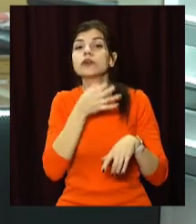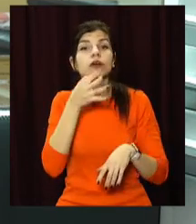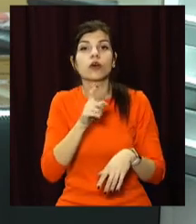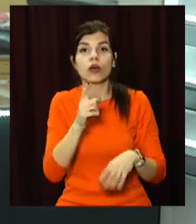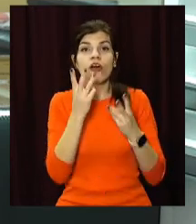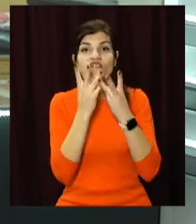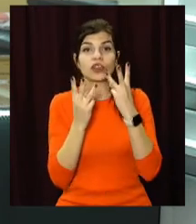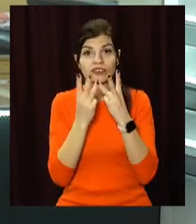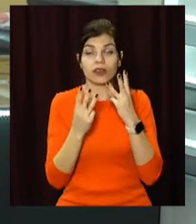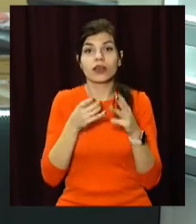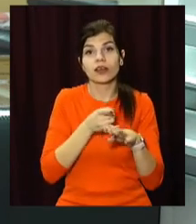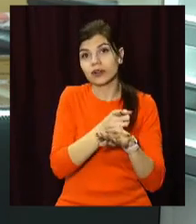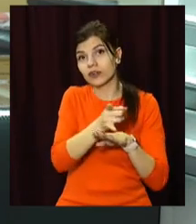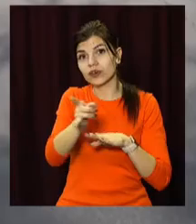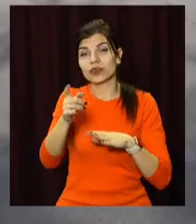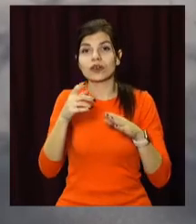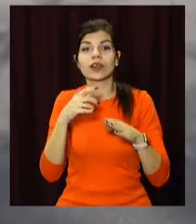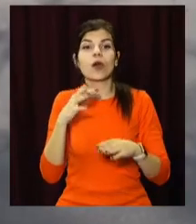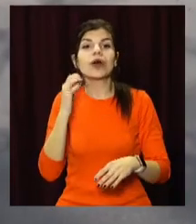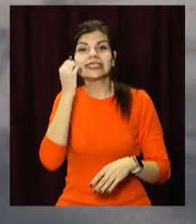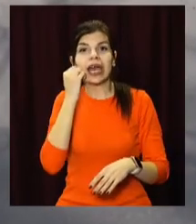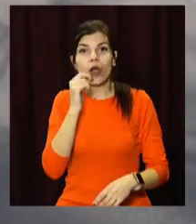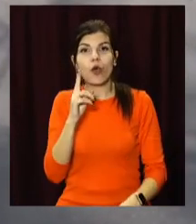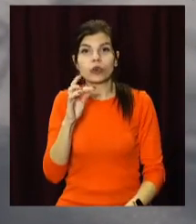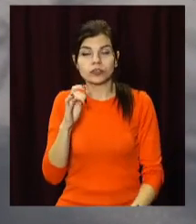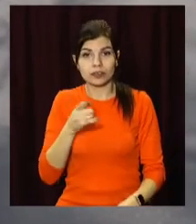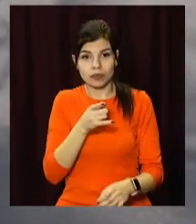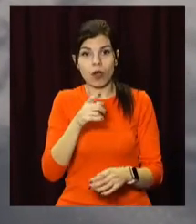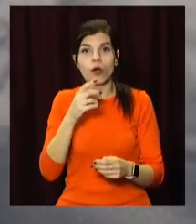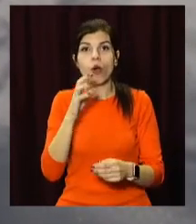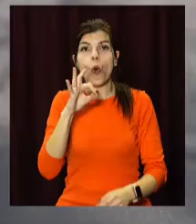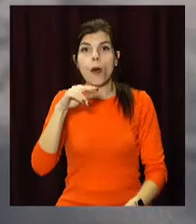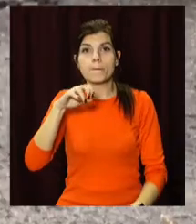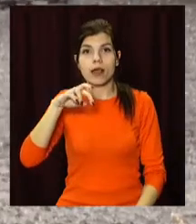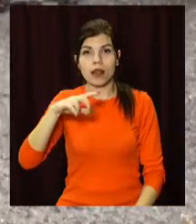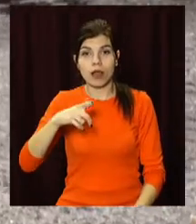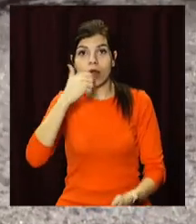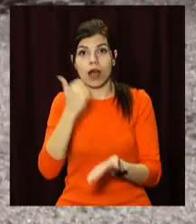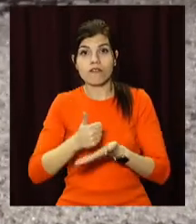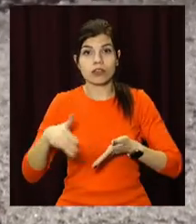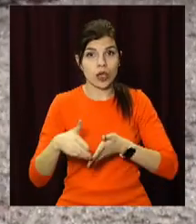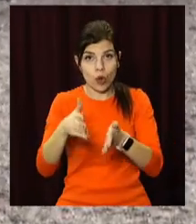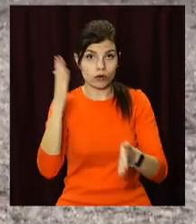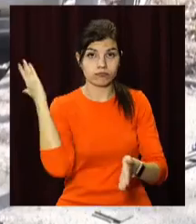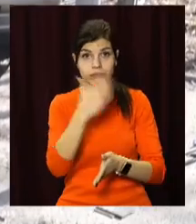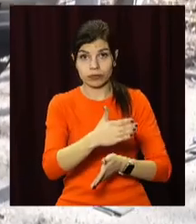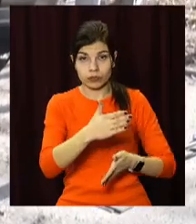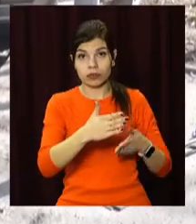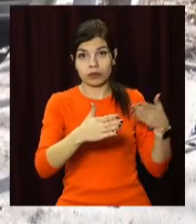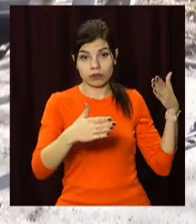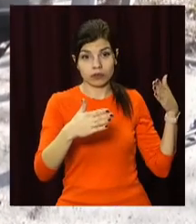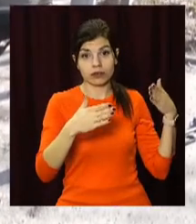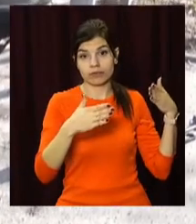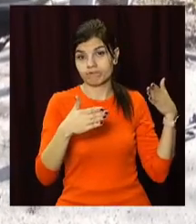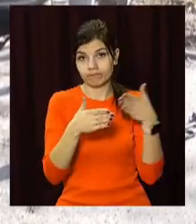водій «Фольксвагена» виїжджав з подвір'я по вулиці Старокозацькій та врізався в «Опель», що рухався головною дорогою в бік вулиці Шмітта. У